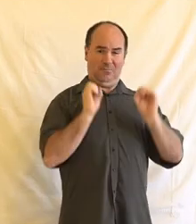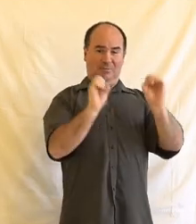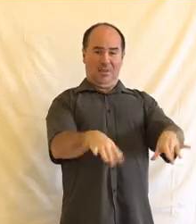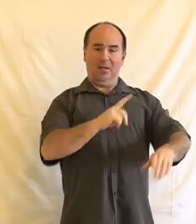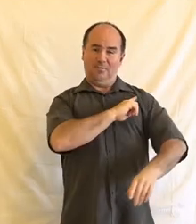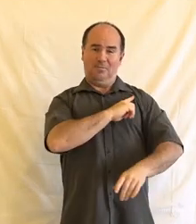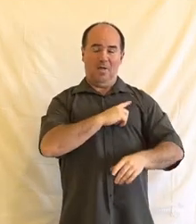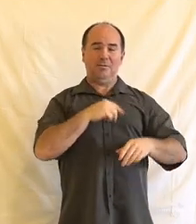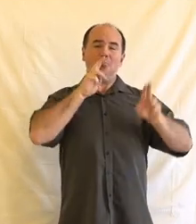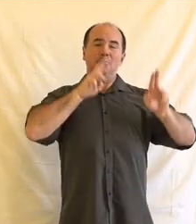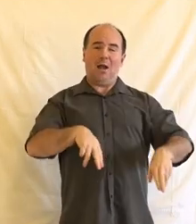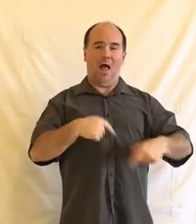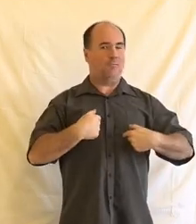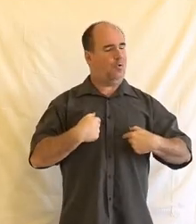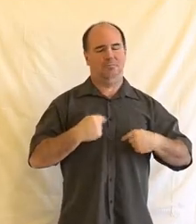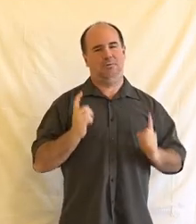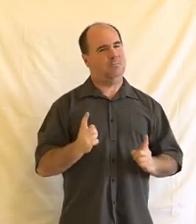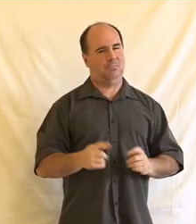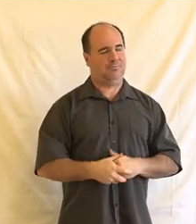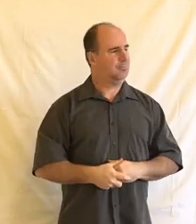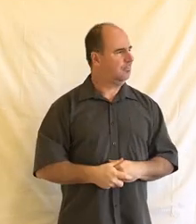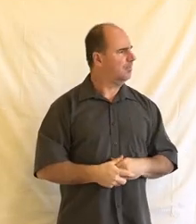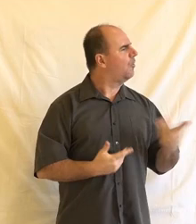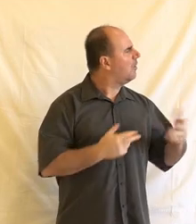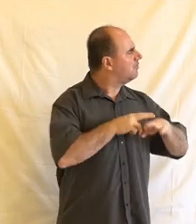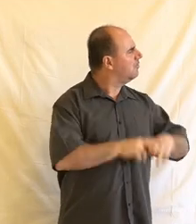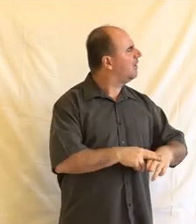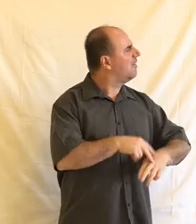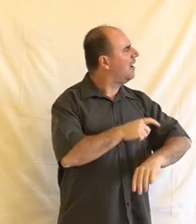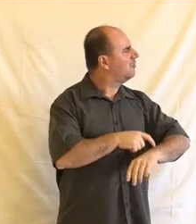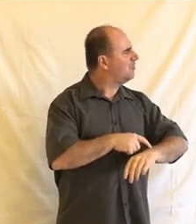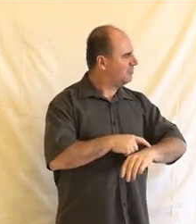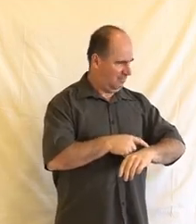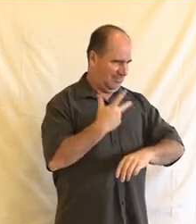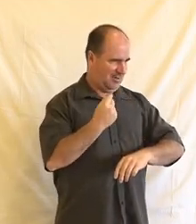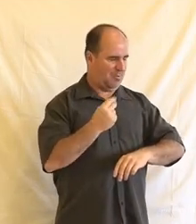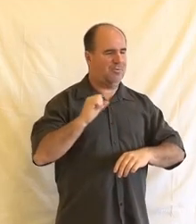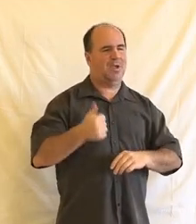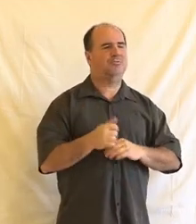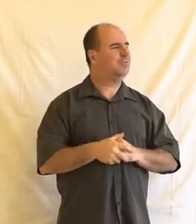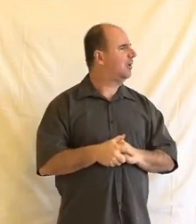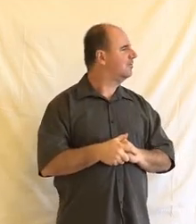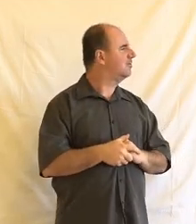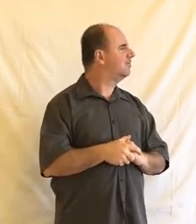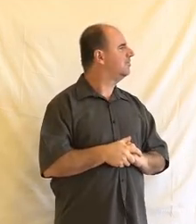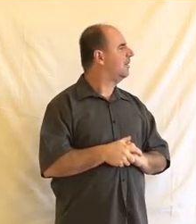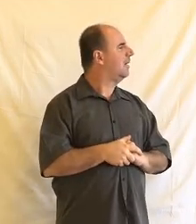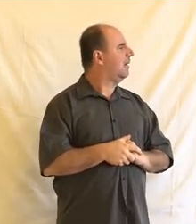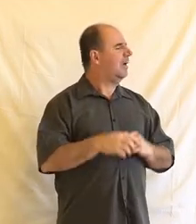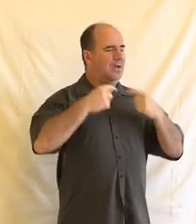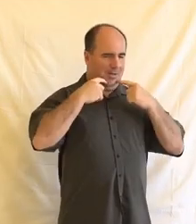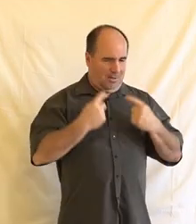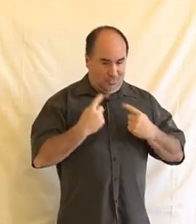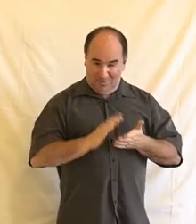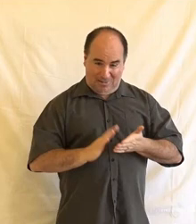Konkrétní další příklady, kde si myslím, že... A teď nevím, kolik máme všichni času, Adriano. Ještě tři minuty. No, tak zkusím trochu